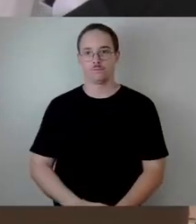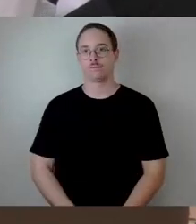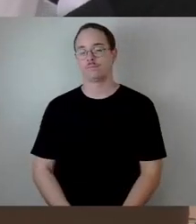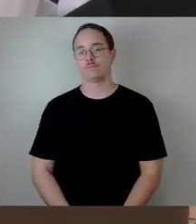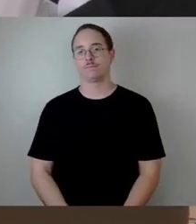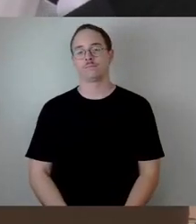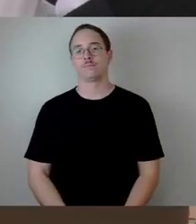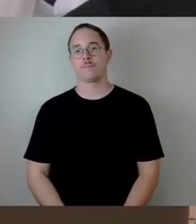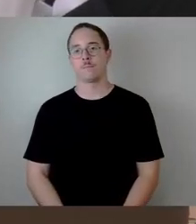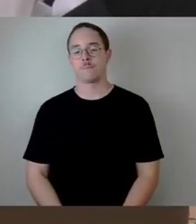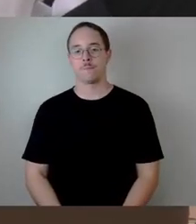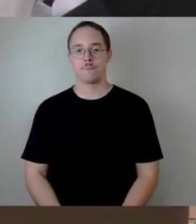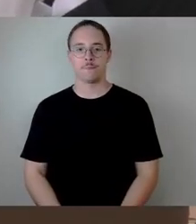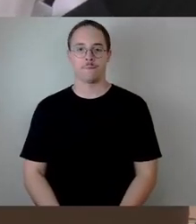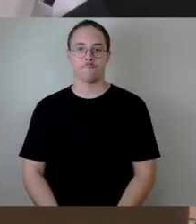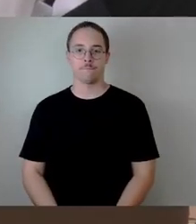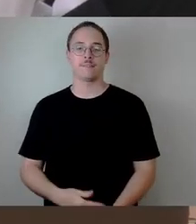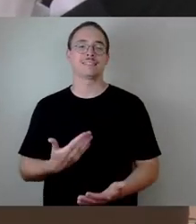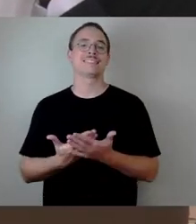damit der Antrag abgelehnt.